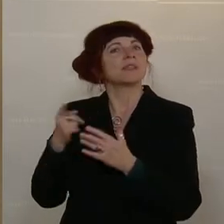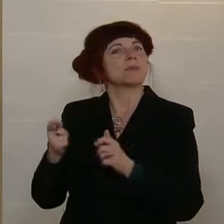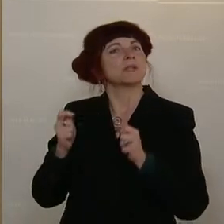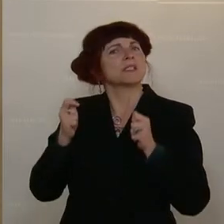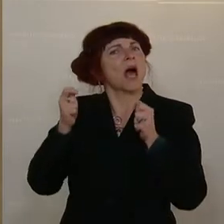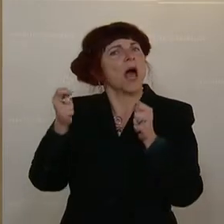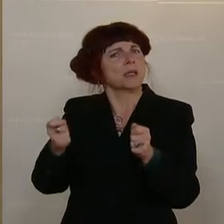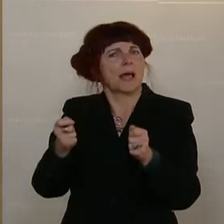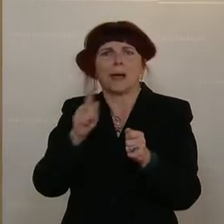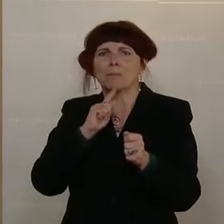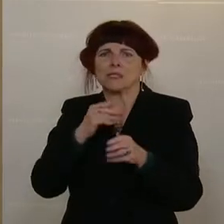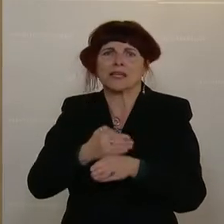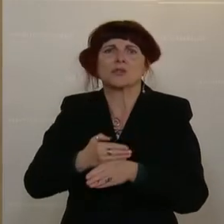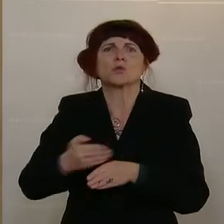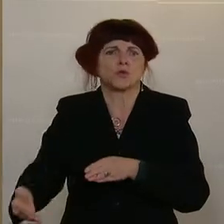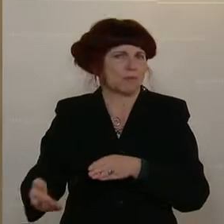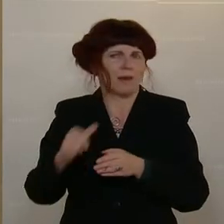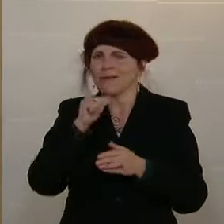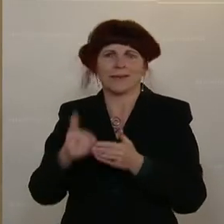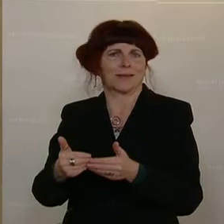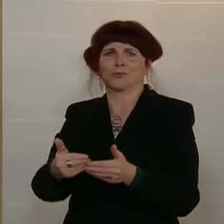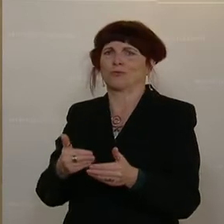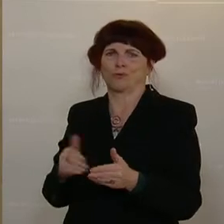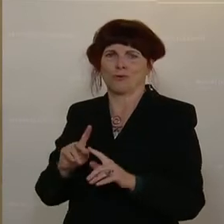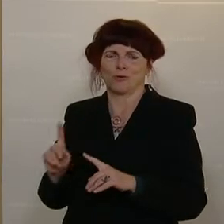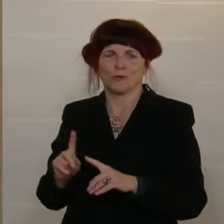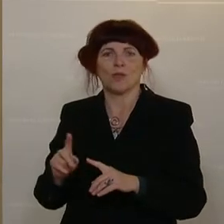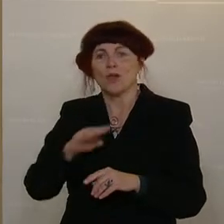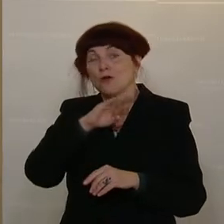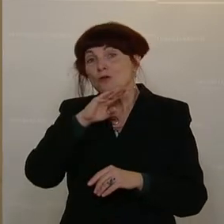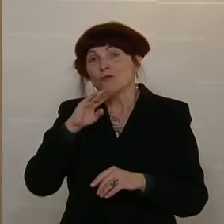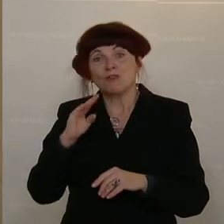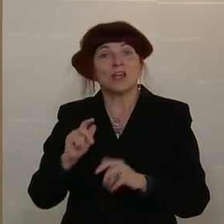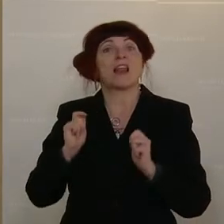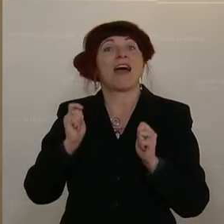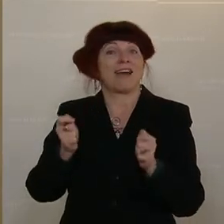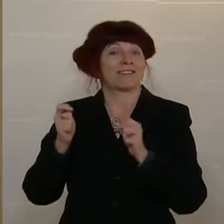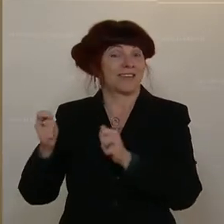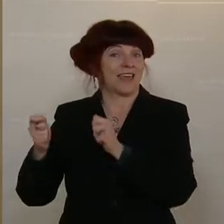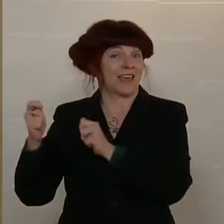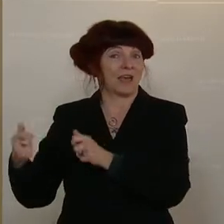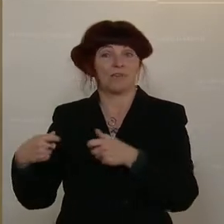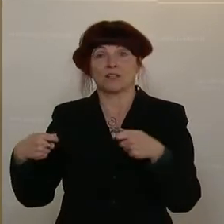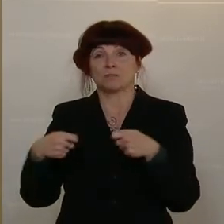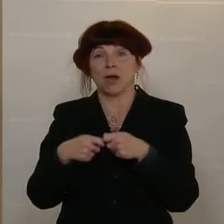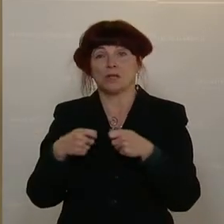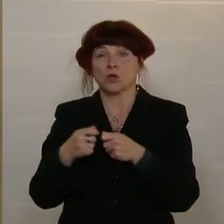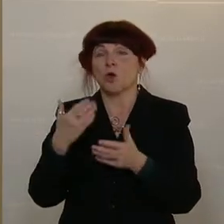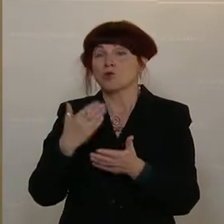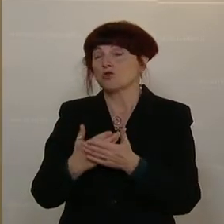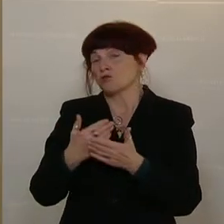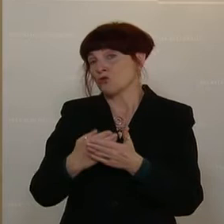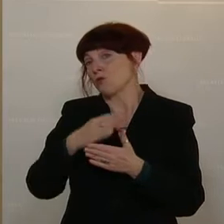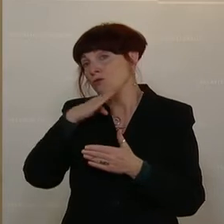eher zu spät als zu früh, denn viele passende Anträge, Frau Ministerin, sind schon vor Monaten